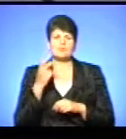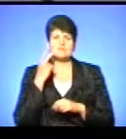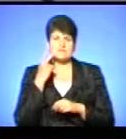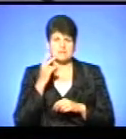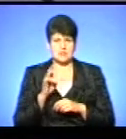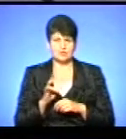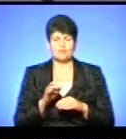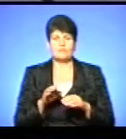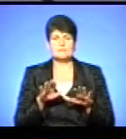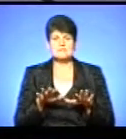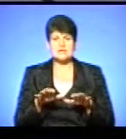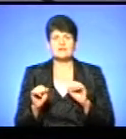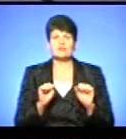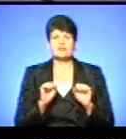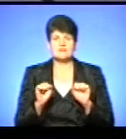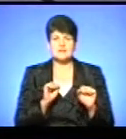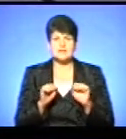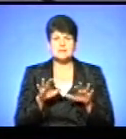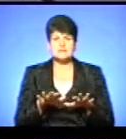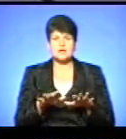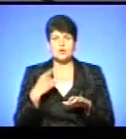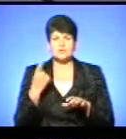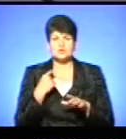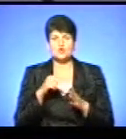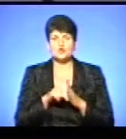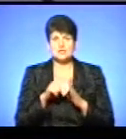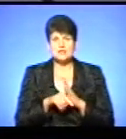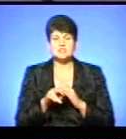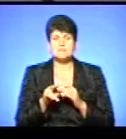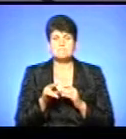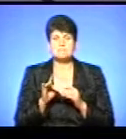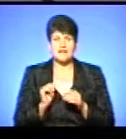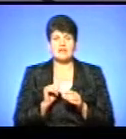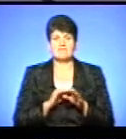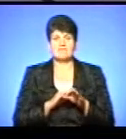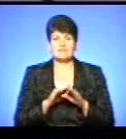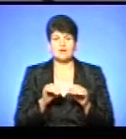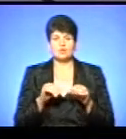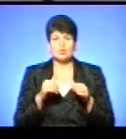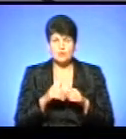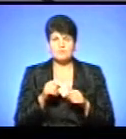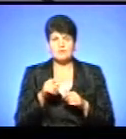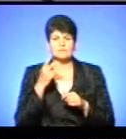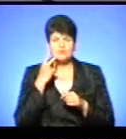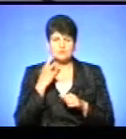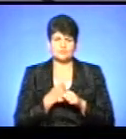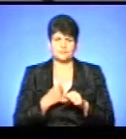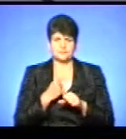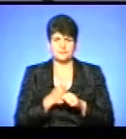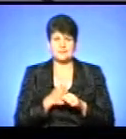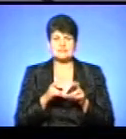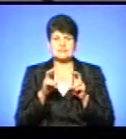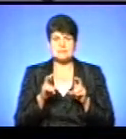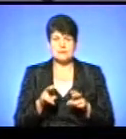мається на увазі в місцевих управліннях і містах обласного значення, при виконковах такі комісії створені, вони постійно діючі. Вони